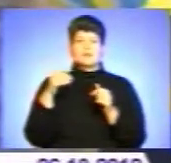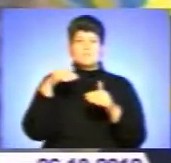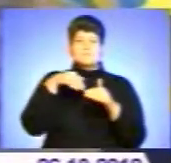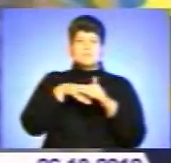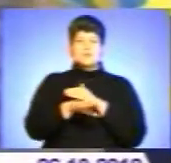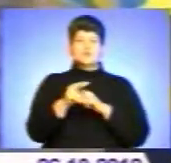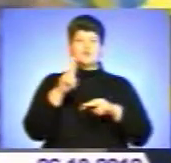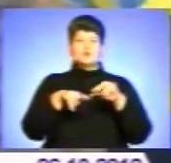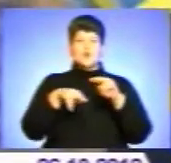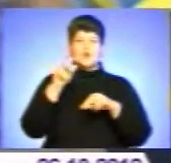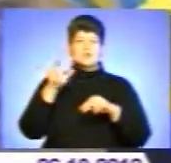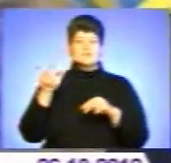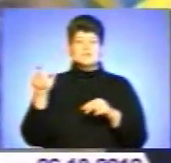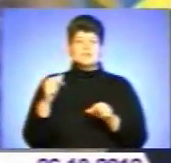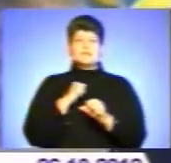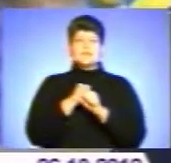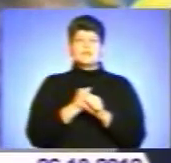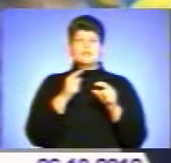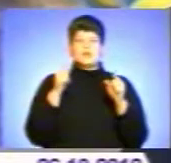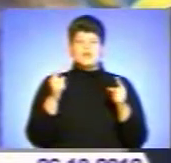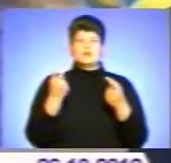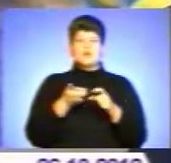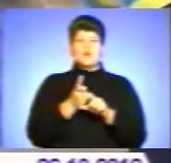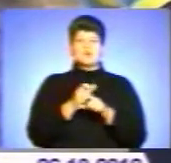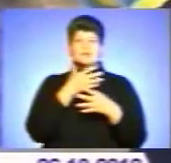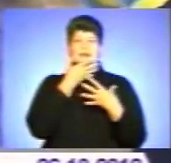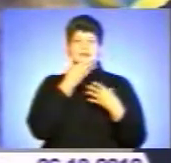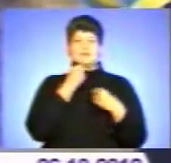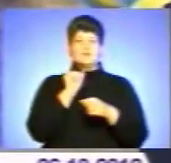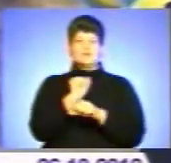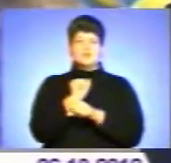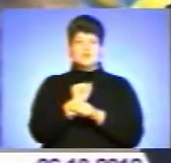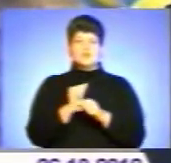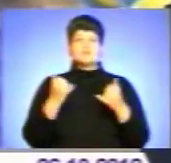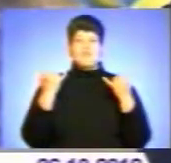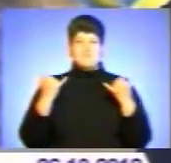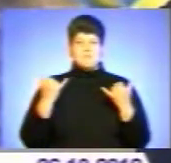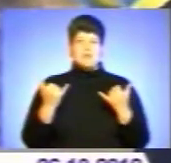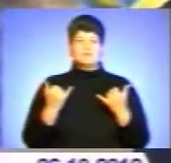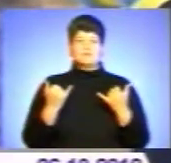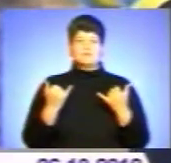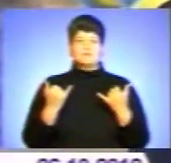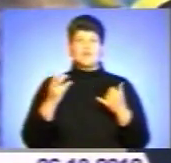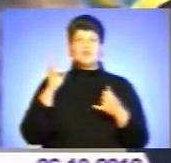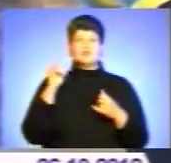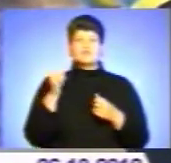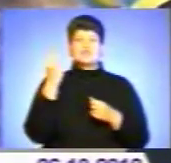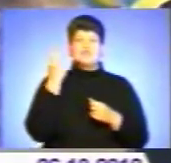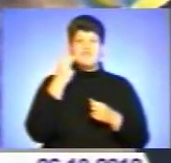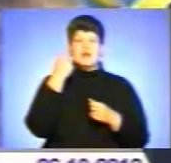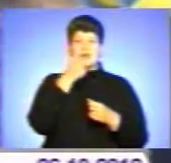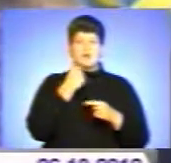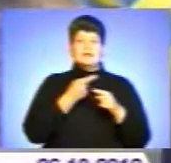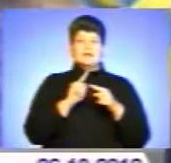зробили таку, на мій взгляд, дуже красиву станцію, современну. Ну, за два роки це вже